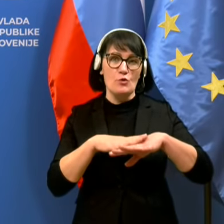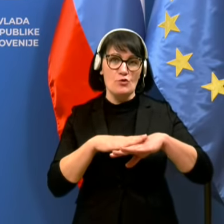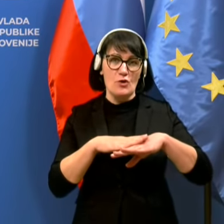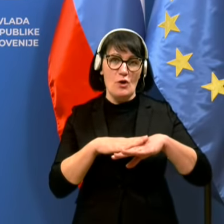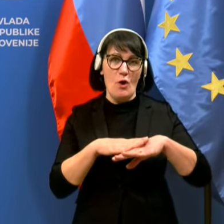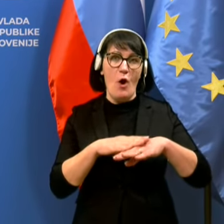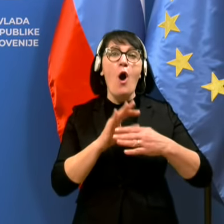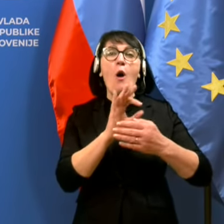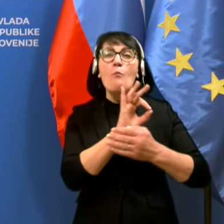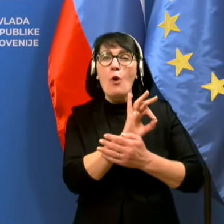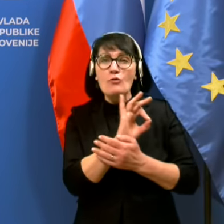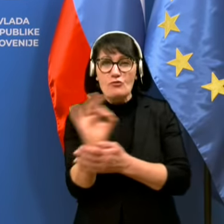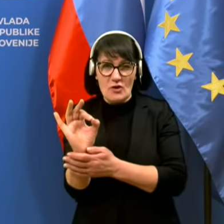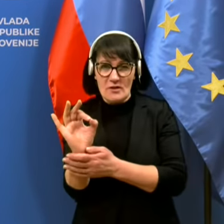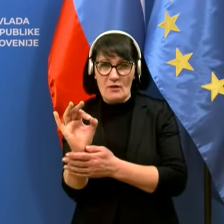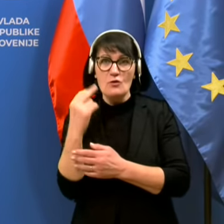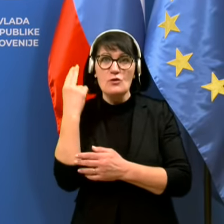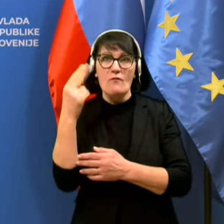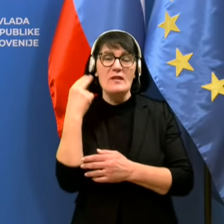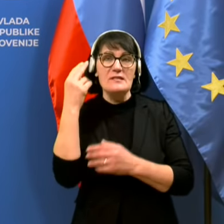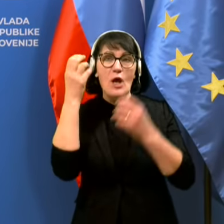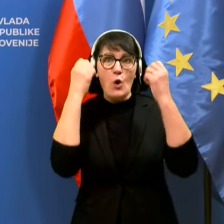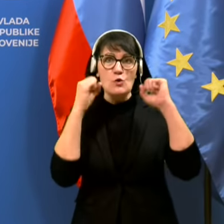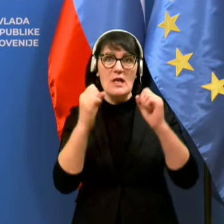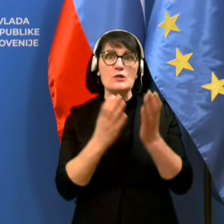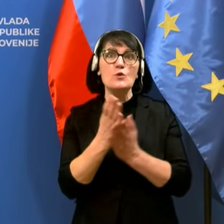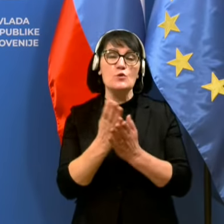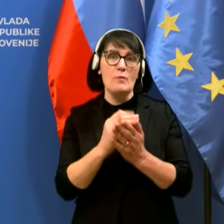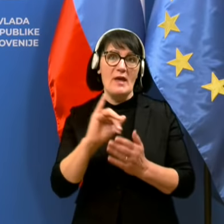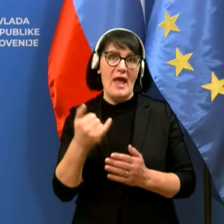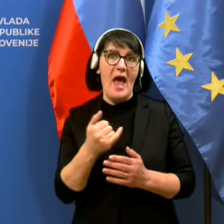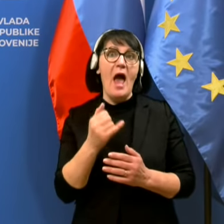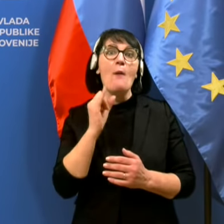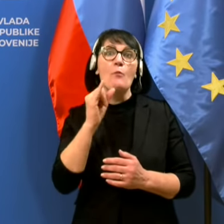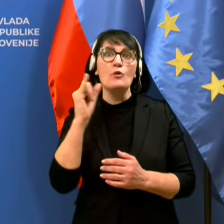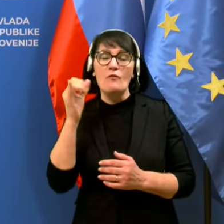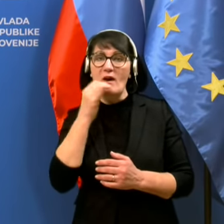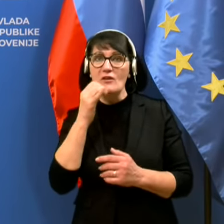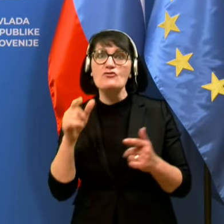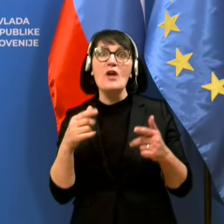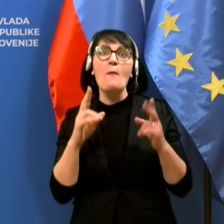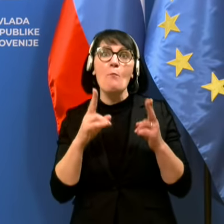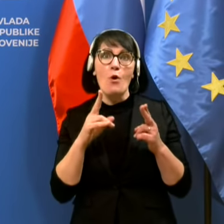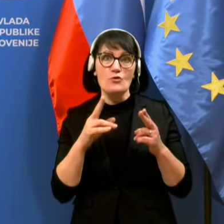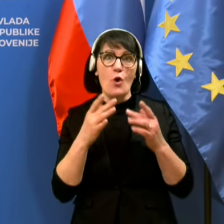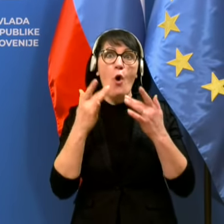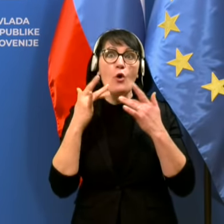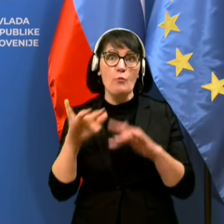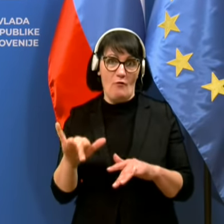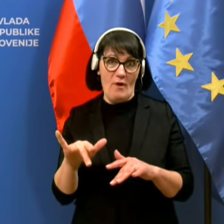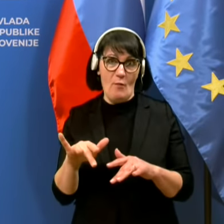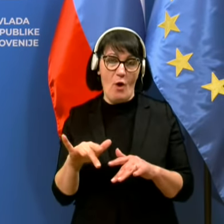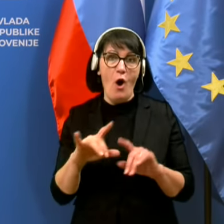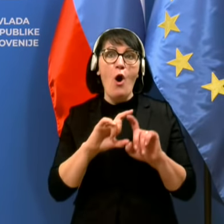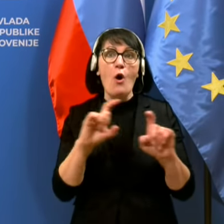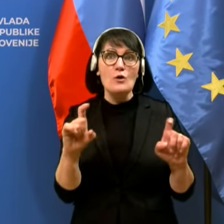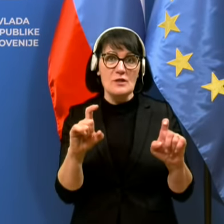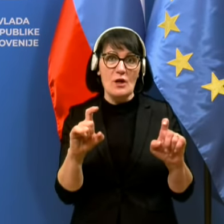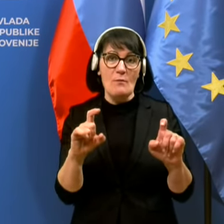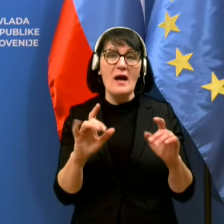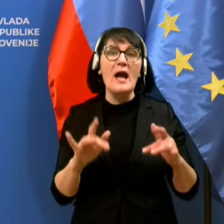slovenske konzularne službe je, da se potovanju, če je le možno, odpovemo oziroma ga